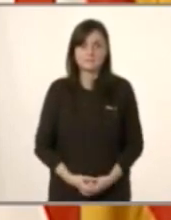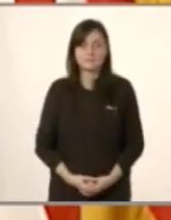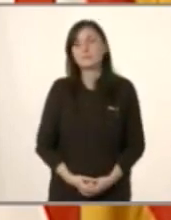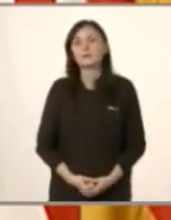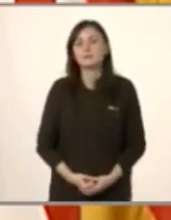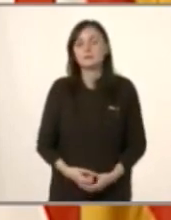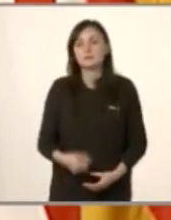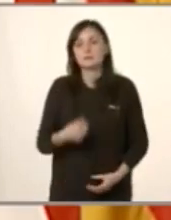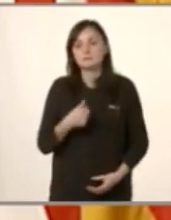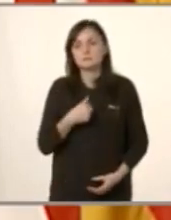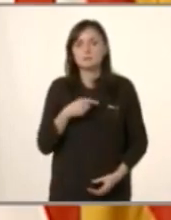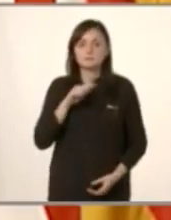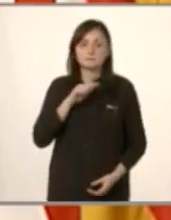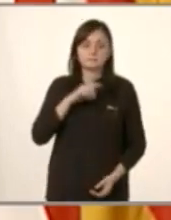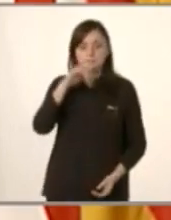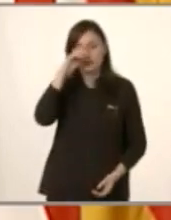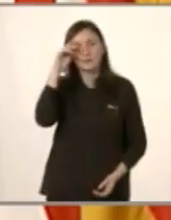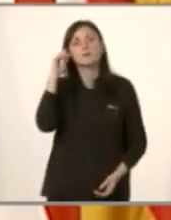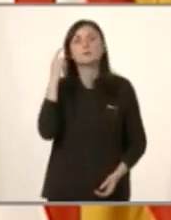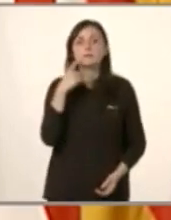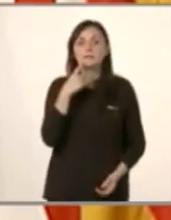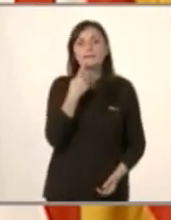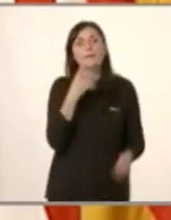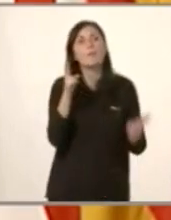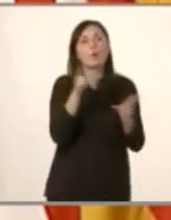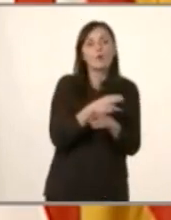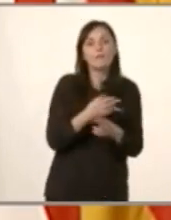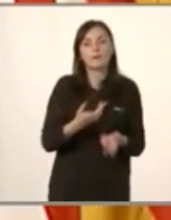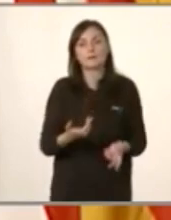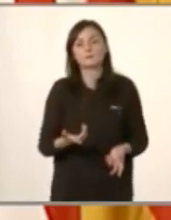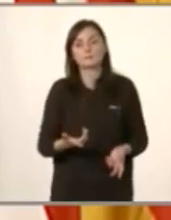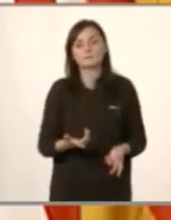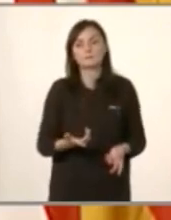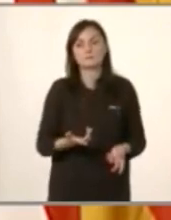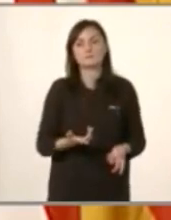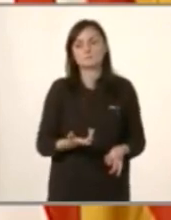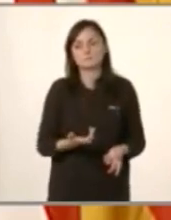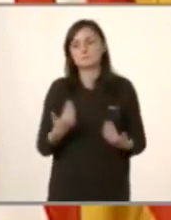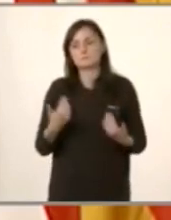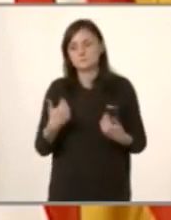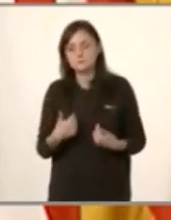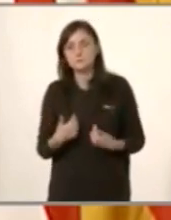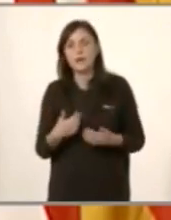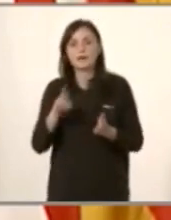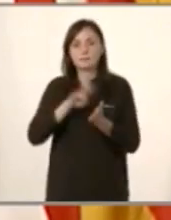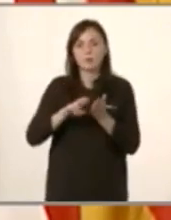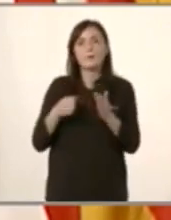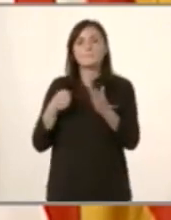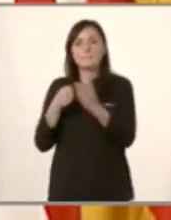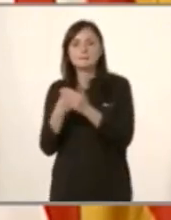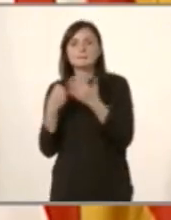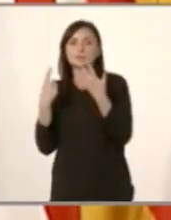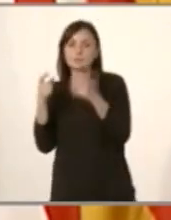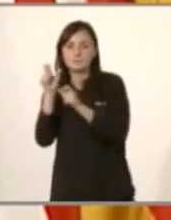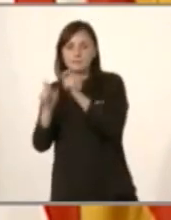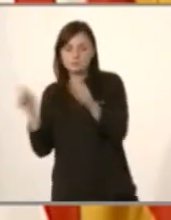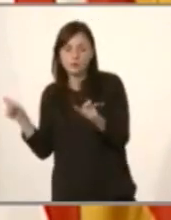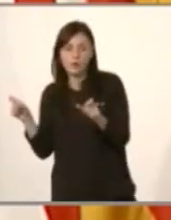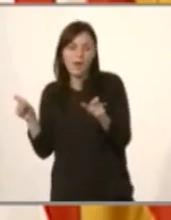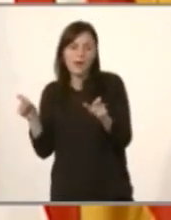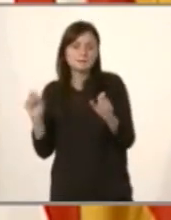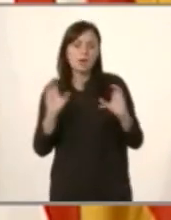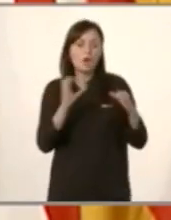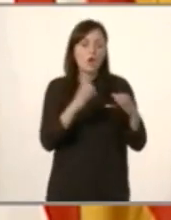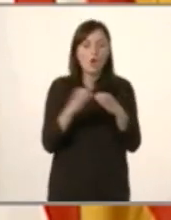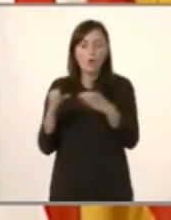És que a mi també, esta cosa de que tenim vostès que prohibir-ho? Home, doncs si estem dient, oigan, màxim sis, se recomana que no siguin més de